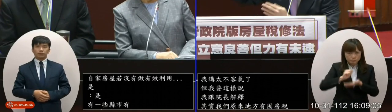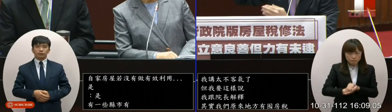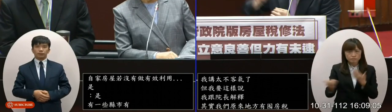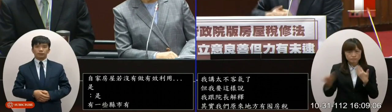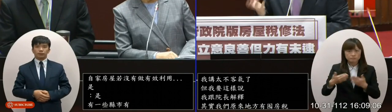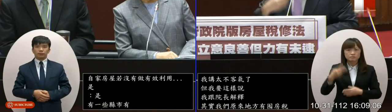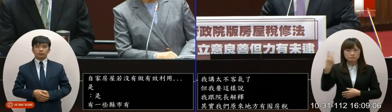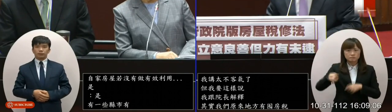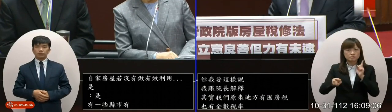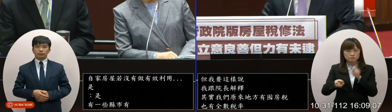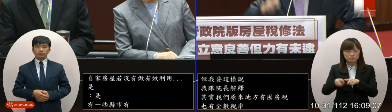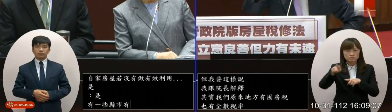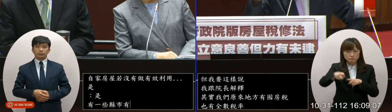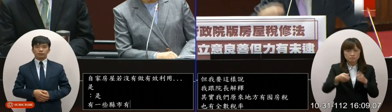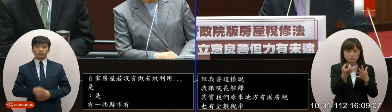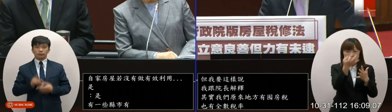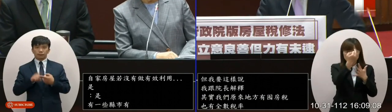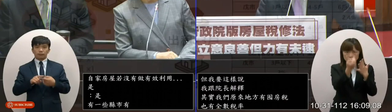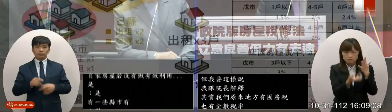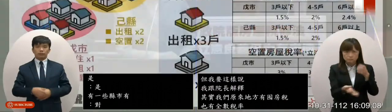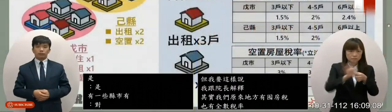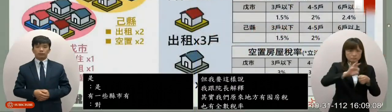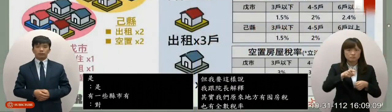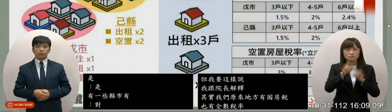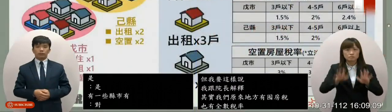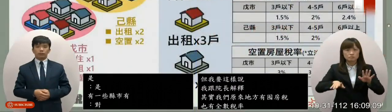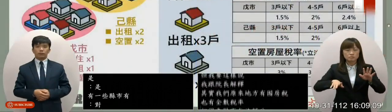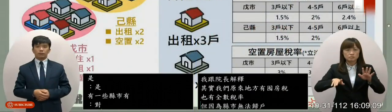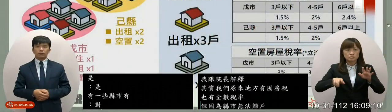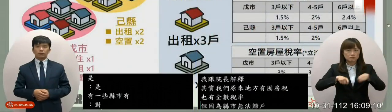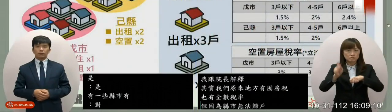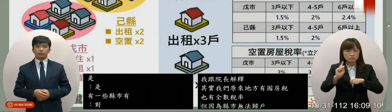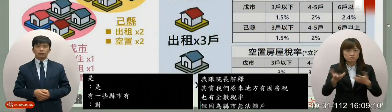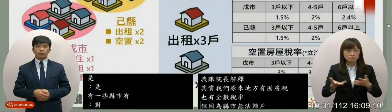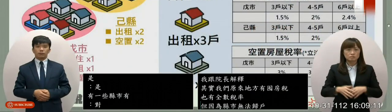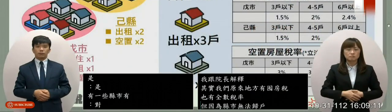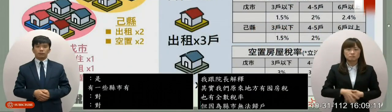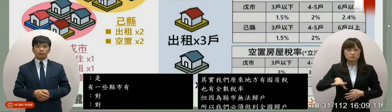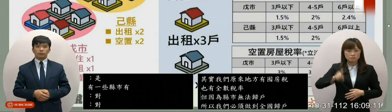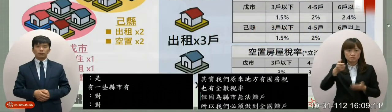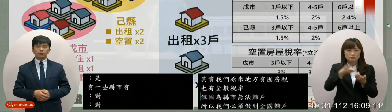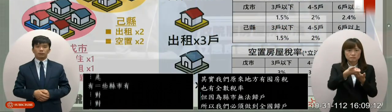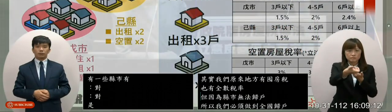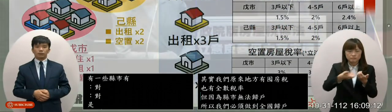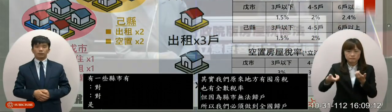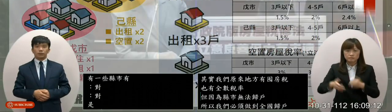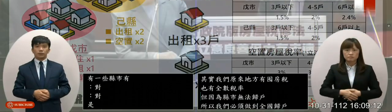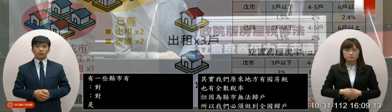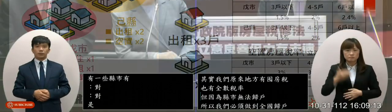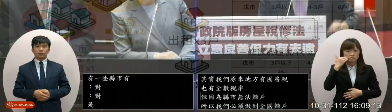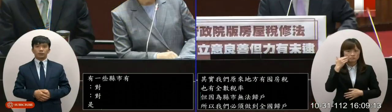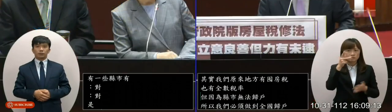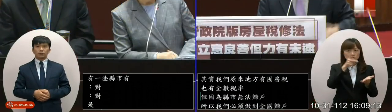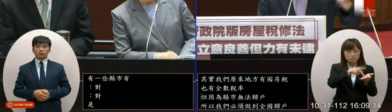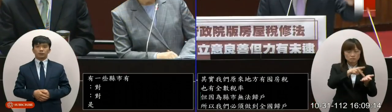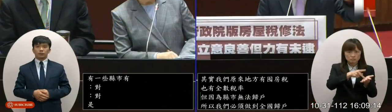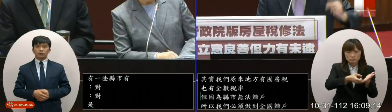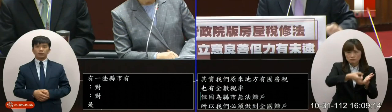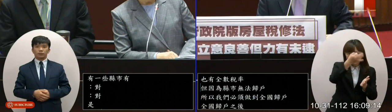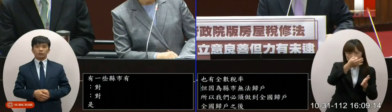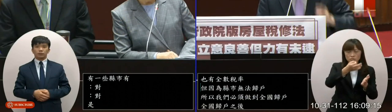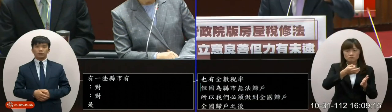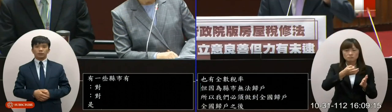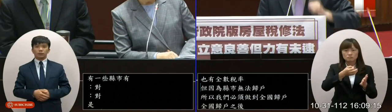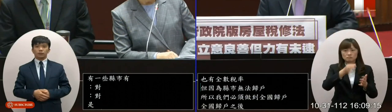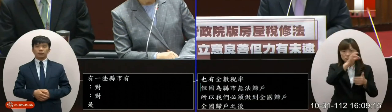全數累進的一個提高稅率你們現在的院辦叫什麼先分類完耶自住一類啊出租租達租金標準啊繼承共有啦建